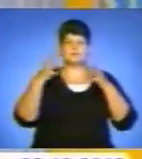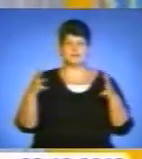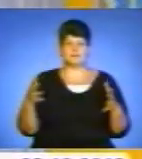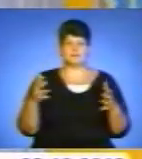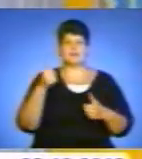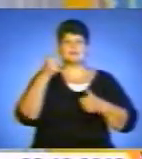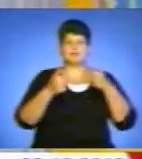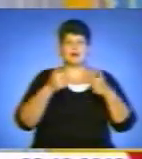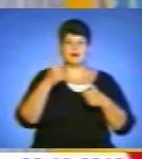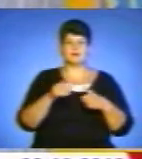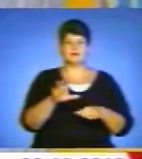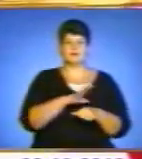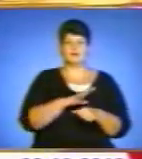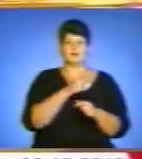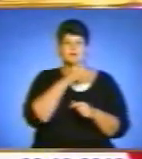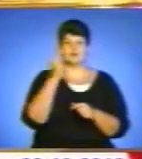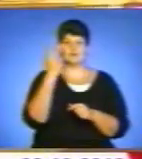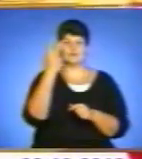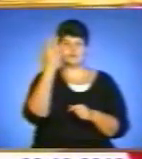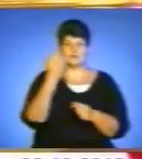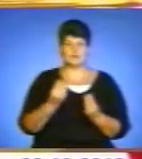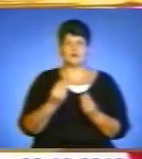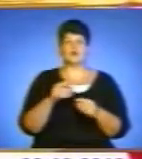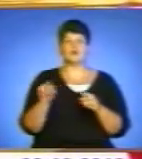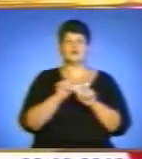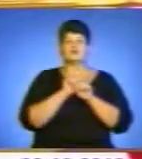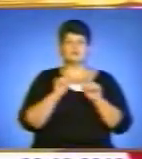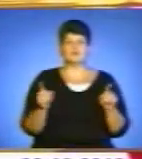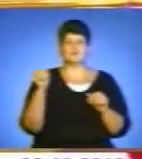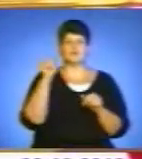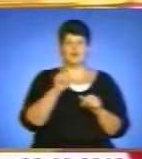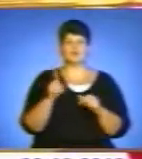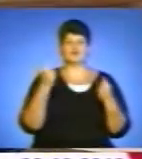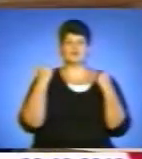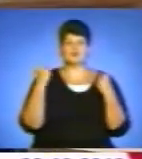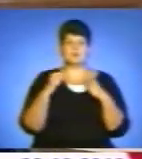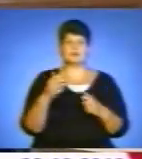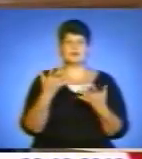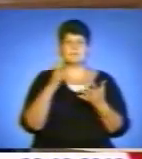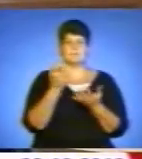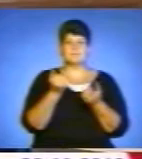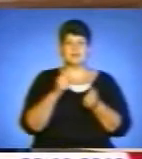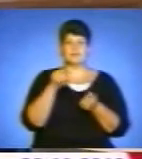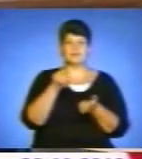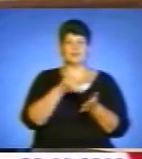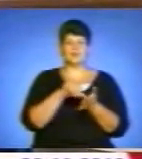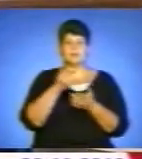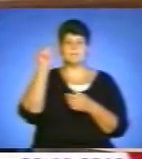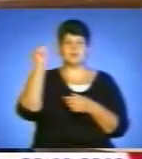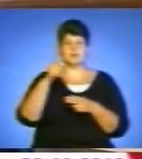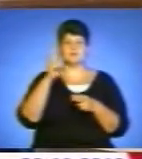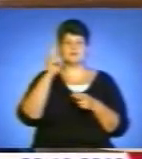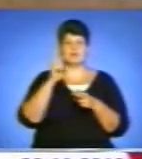Змагання проходили впродовж двох днів. Особливість цьогорічних в тому, що спортсмени, які брали в них участь, приїхали одразу ж по